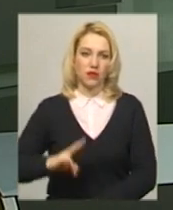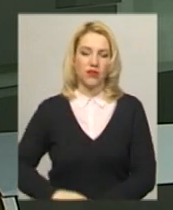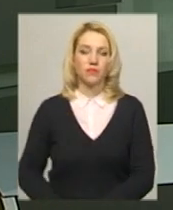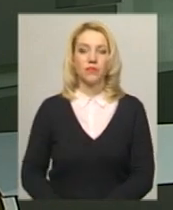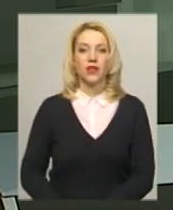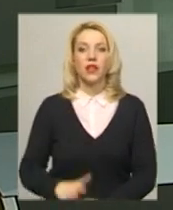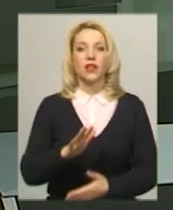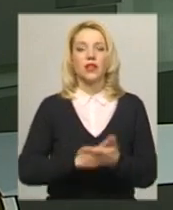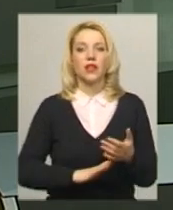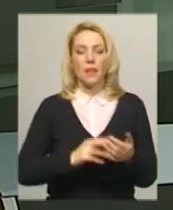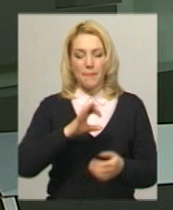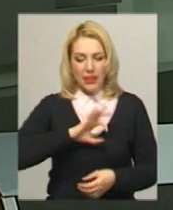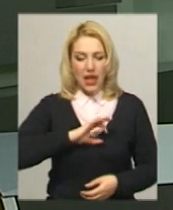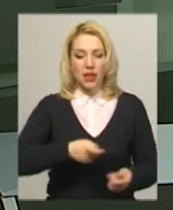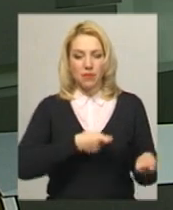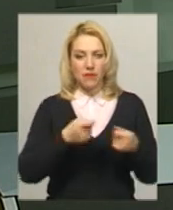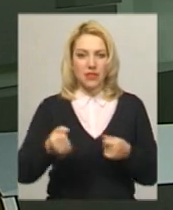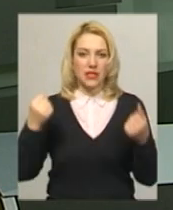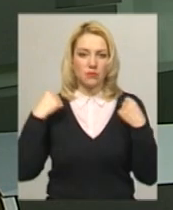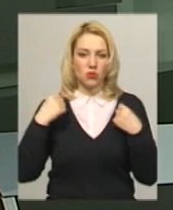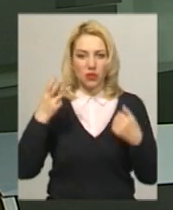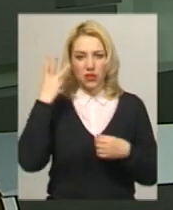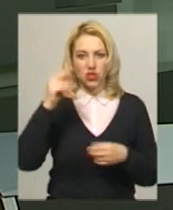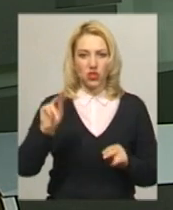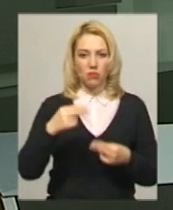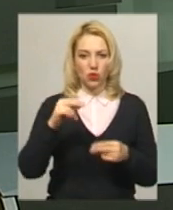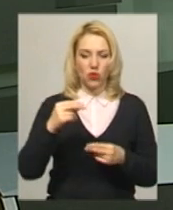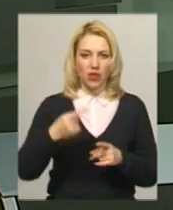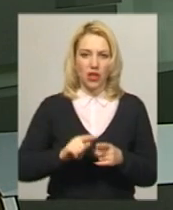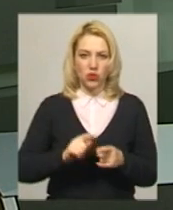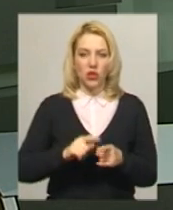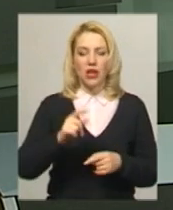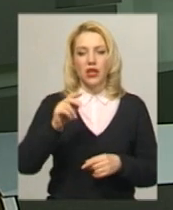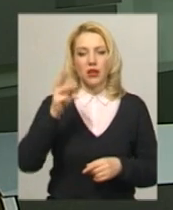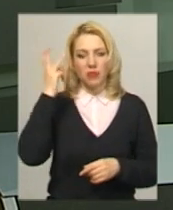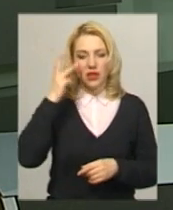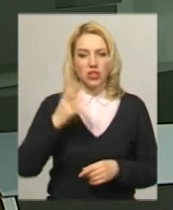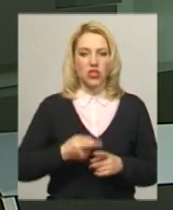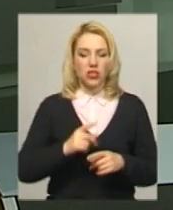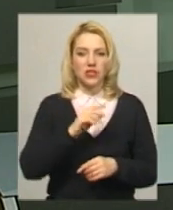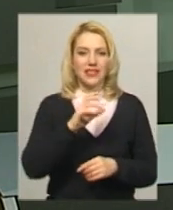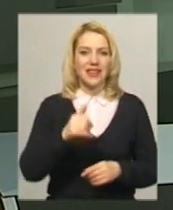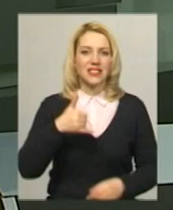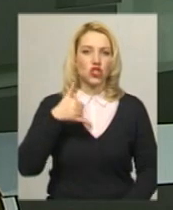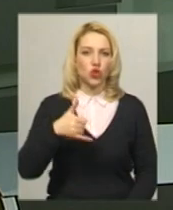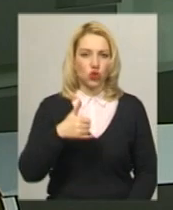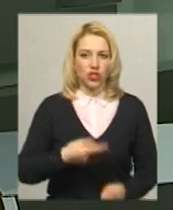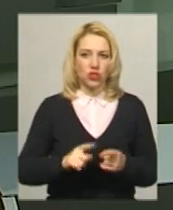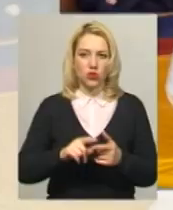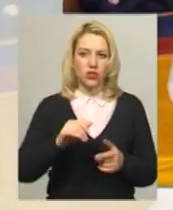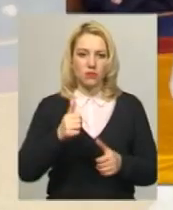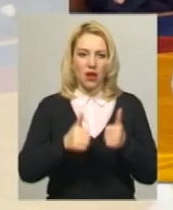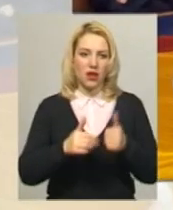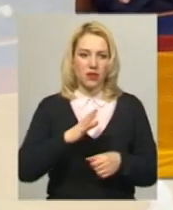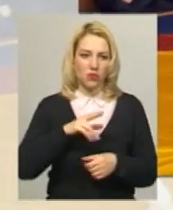Медалі привозили спортсмени Хмельниччини з чемпіонату України з комбат джиу-джитсу серед дорослих. Змагання відбувалося в місті